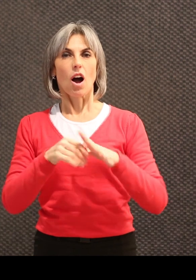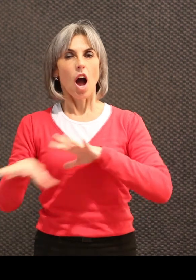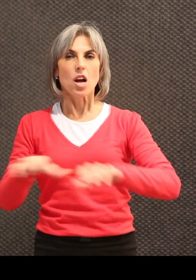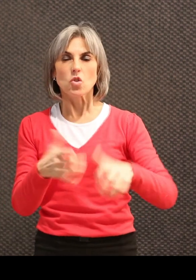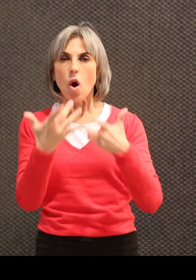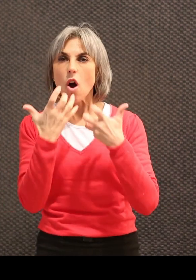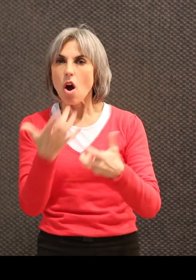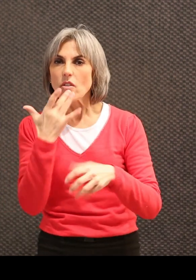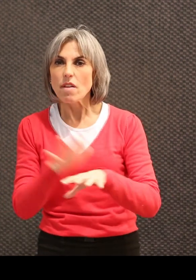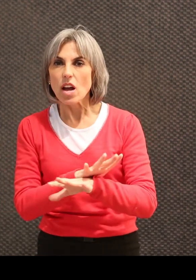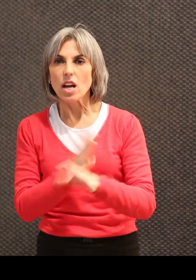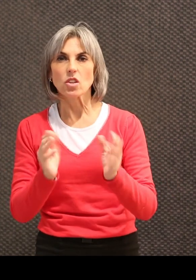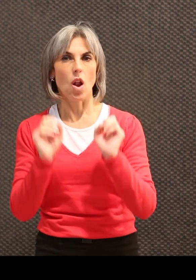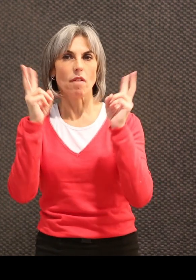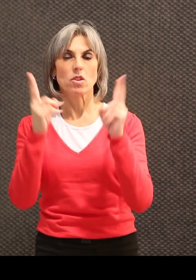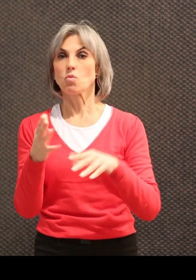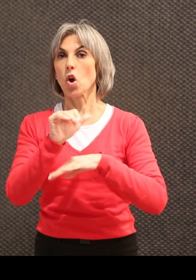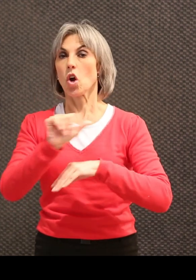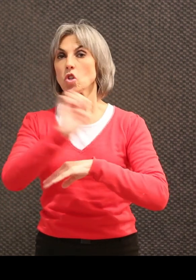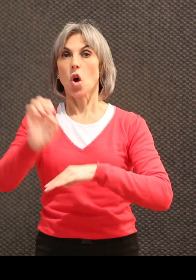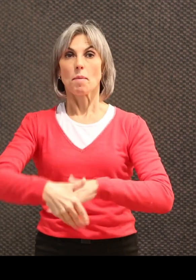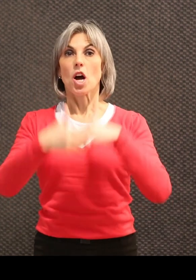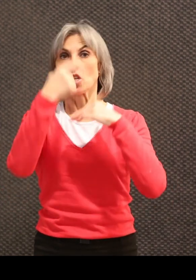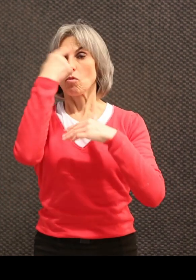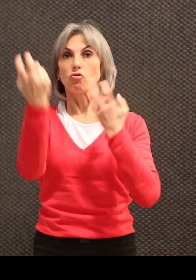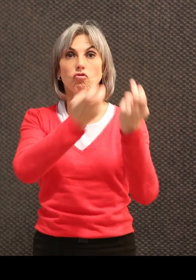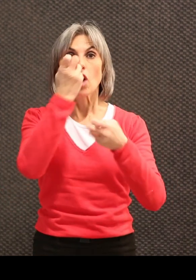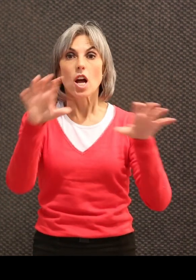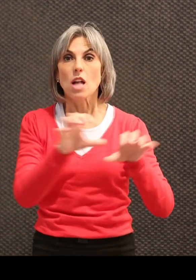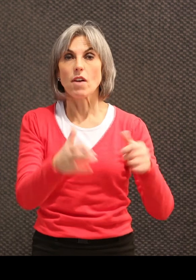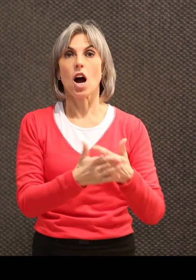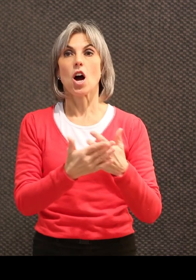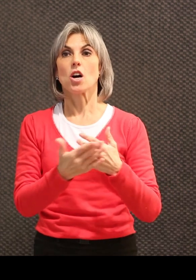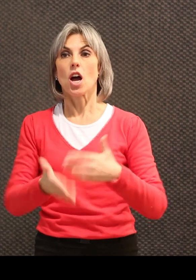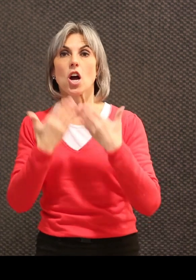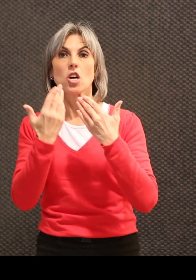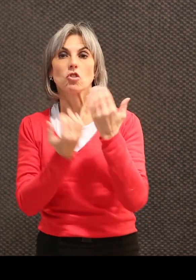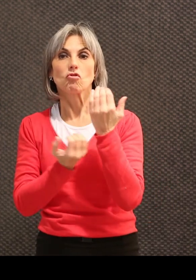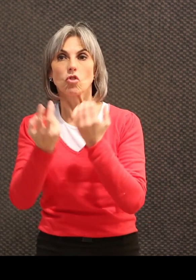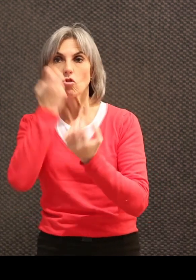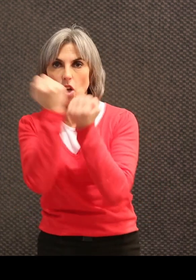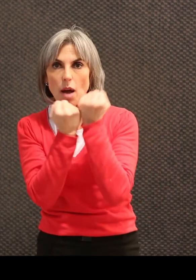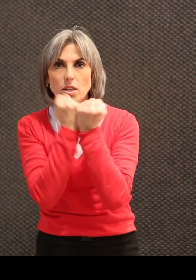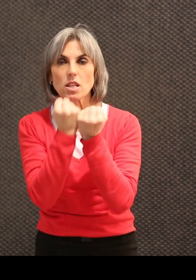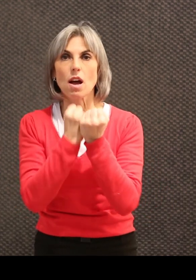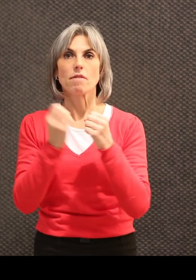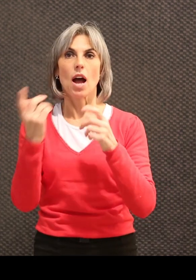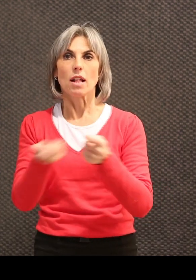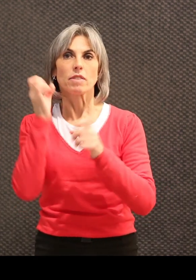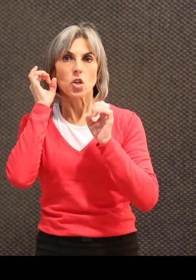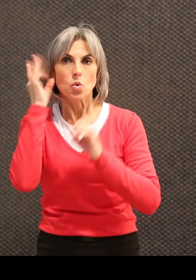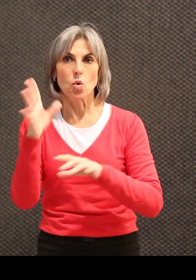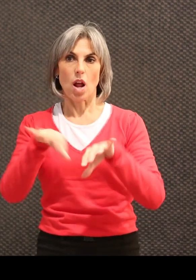qu'elle souhaite réaliser dans sa vie. Donc c'est par exemple l'aider au niveau du travail, l'aider pour des recherches administratives, pour des activités culturelles